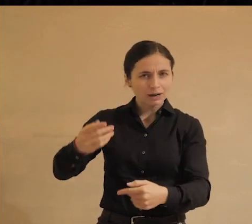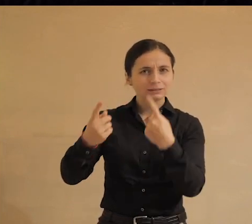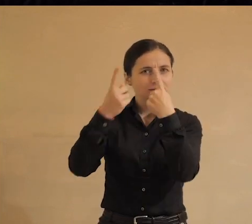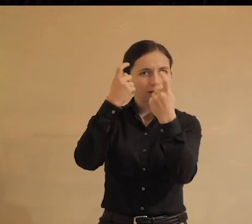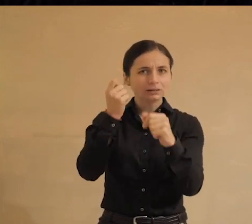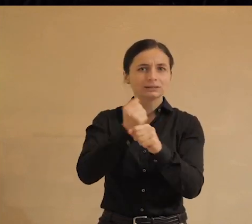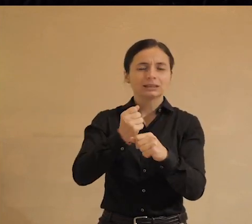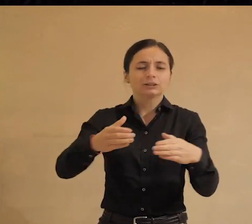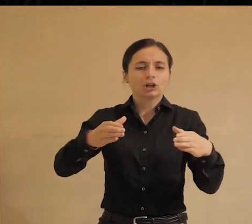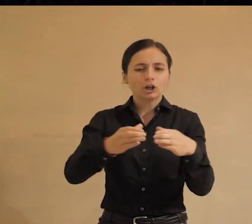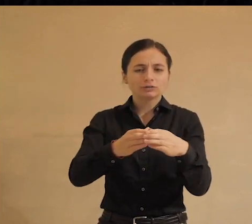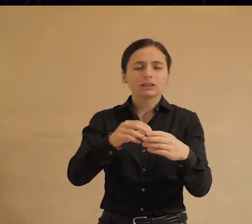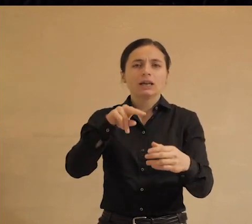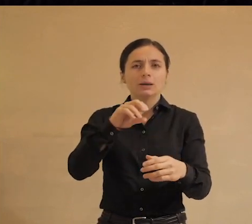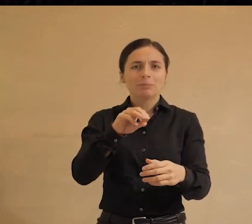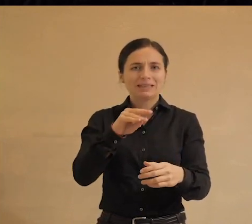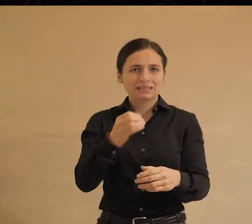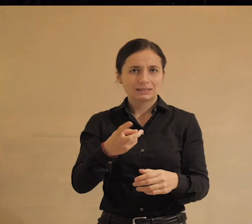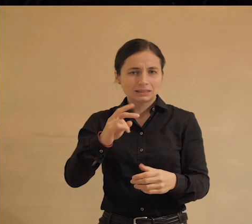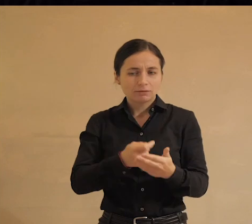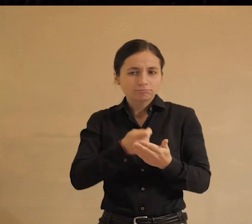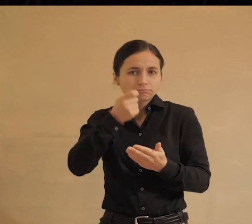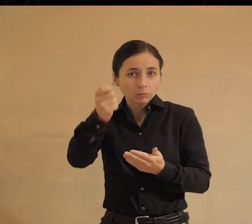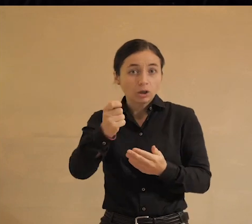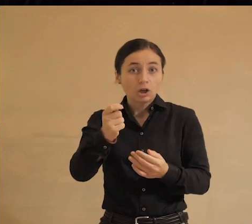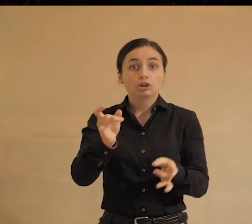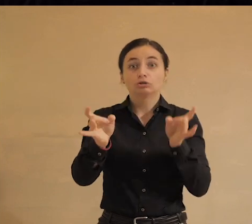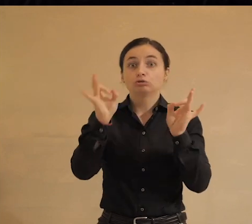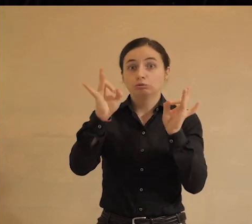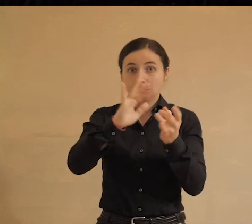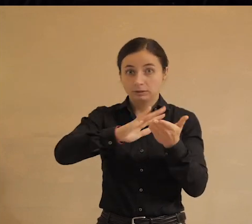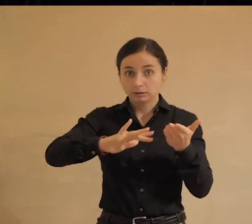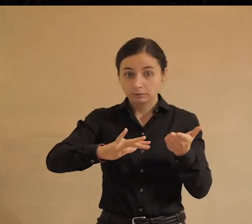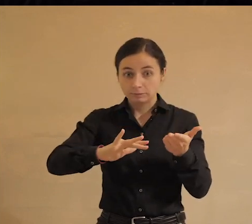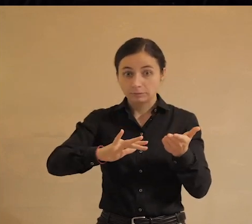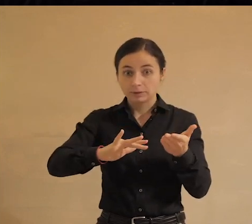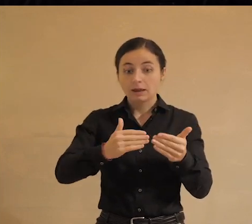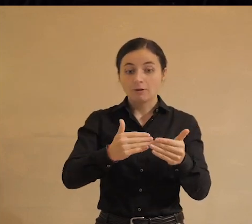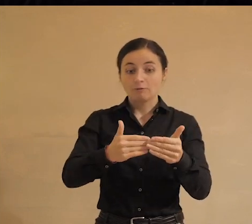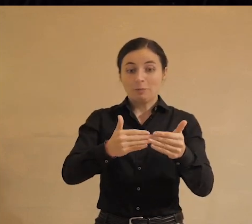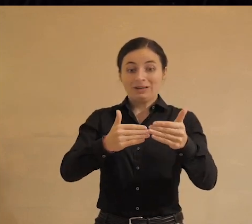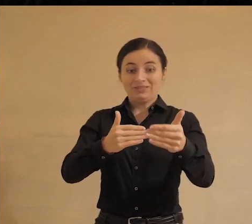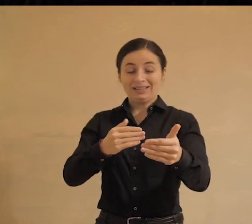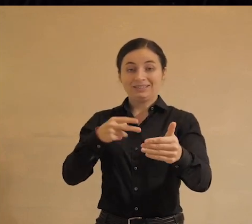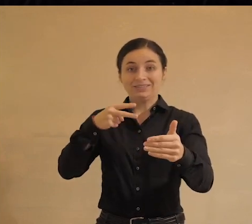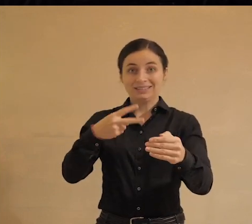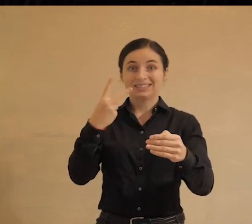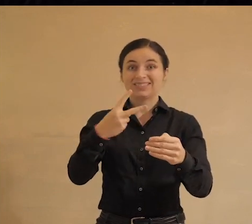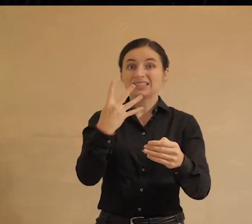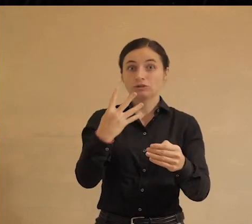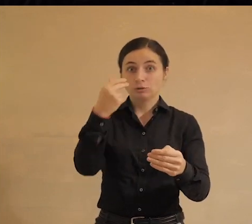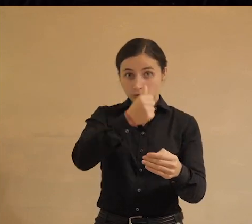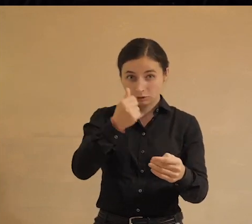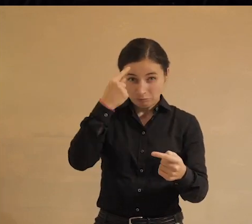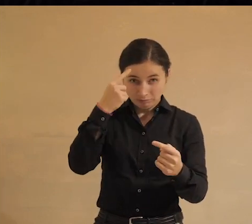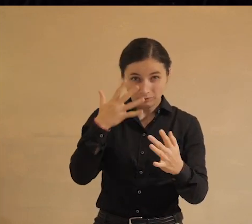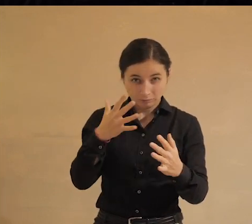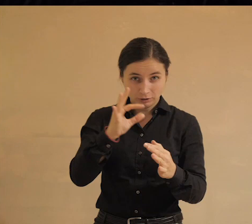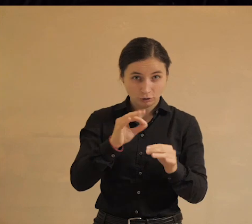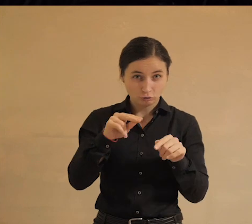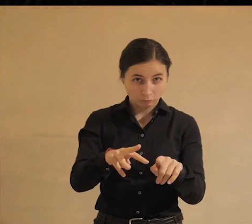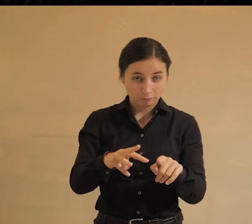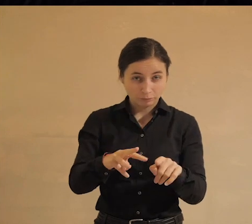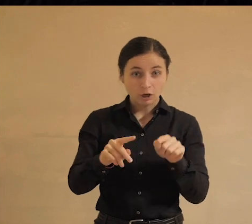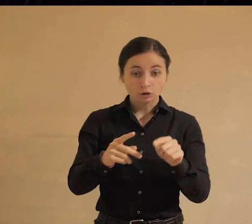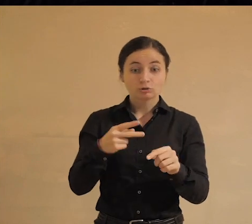делать какие-нибудь коллективные петиции по этому поводу вообще шуметь, в преддверии 2024 года, вы же понимаете, о чем идет речь, да,